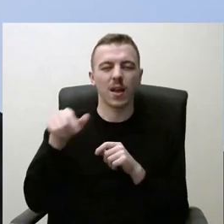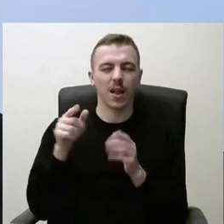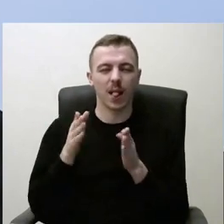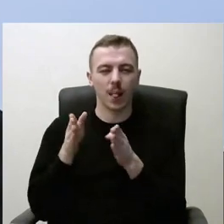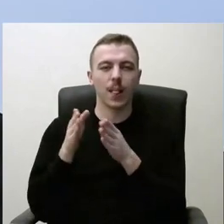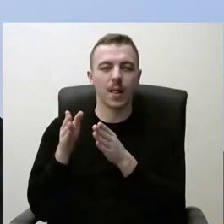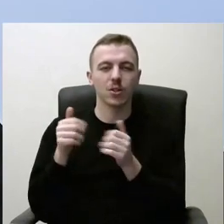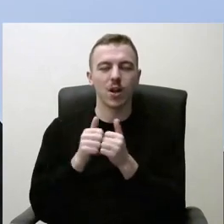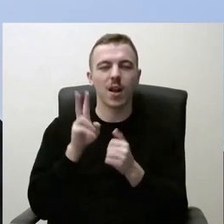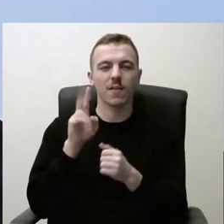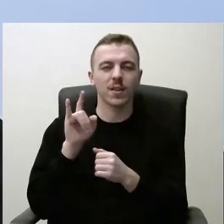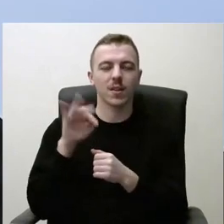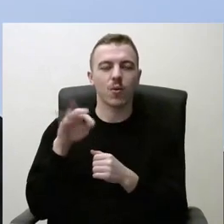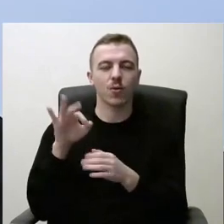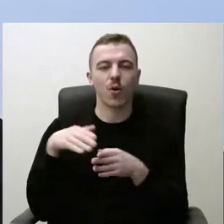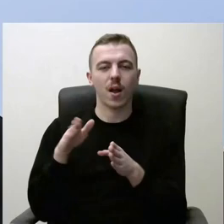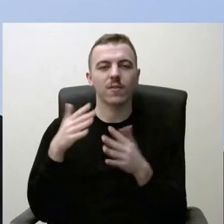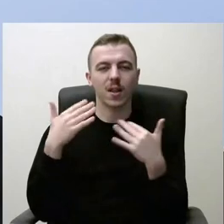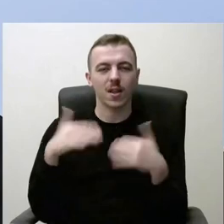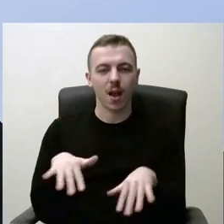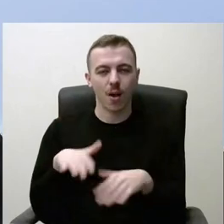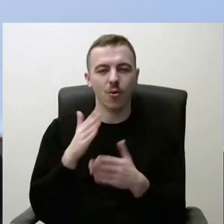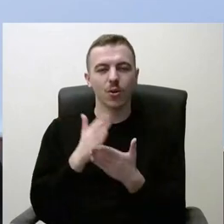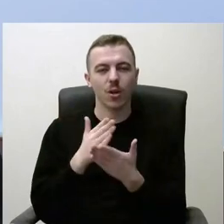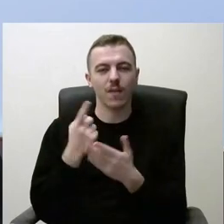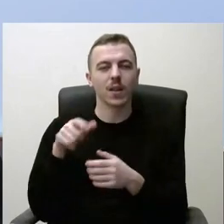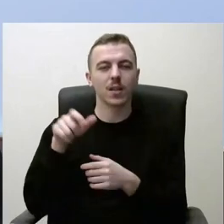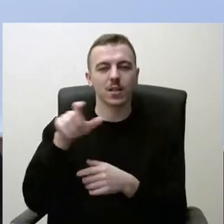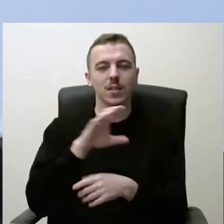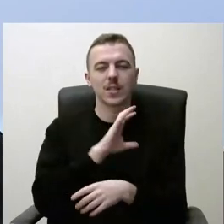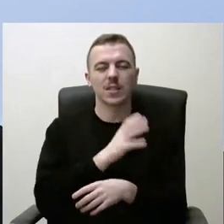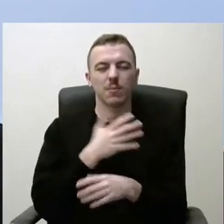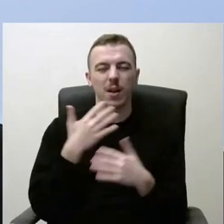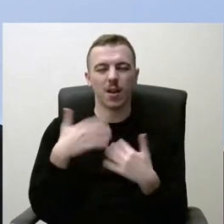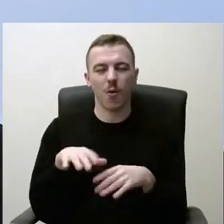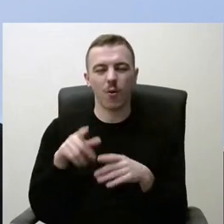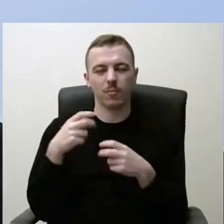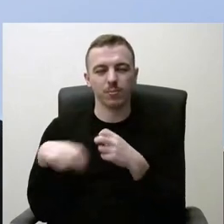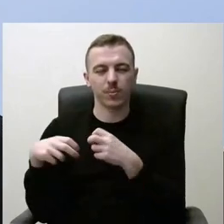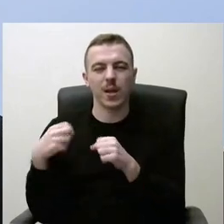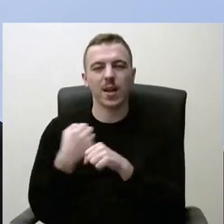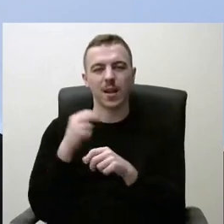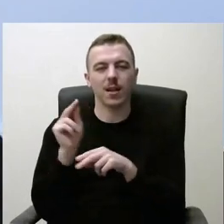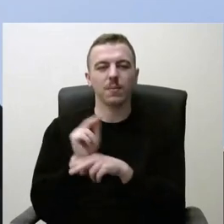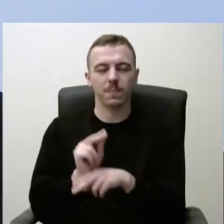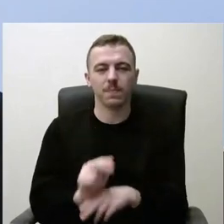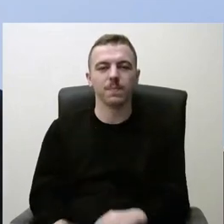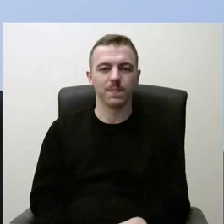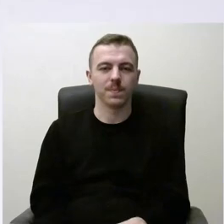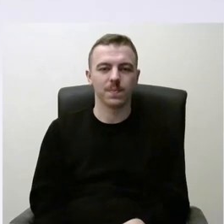šalia Vytauto gatvės jau yra vienoje pusėje stipriai pavargiai. Tai va ten reikėtų juos atnaujinti.